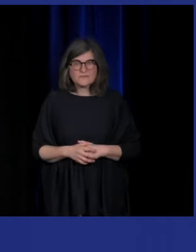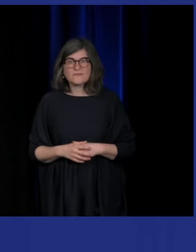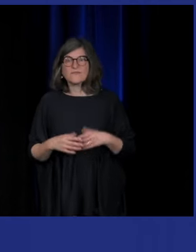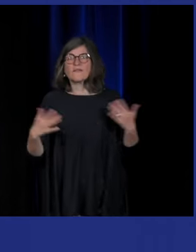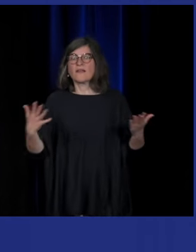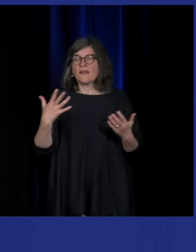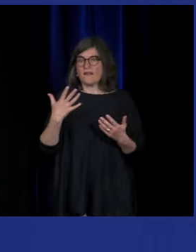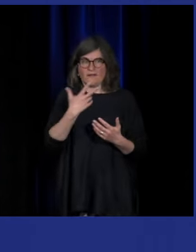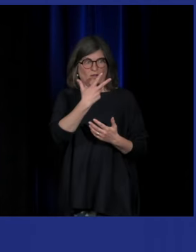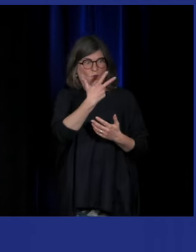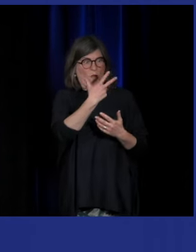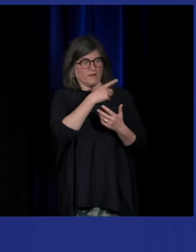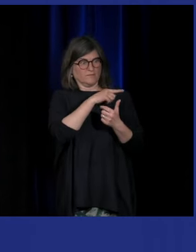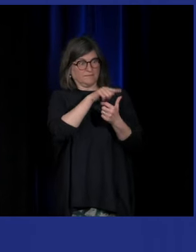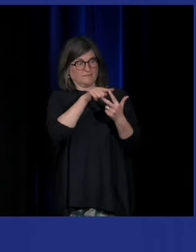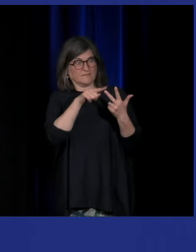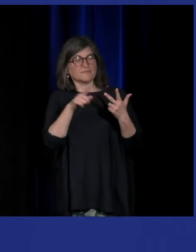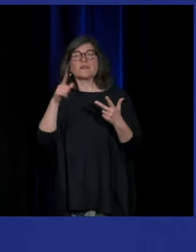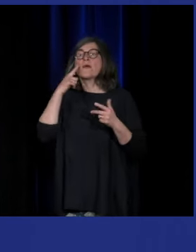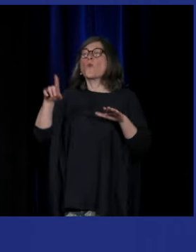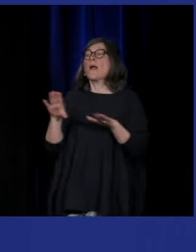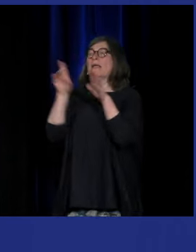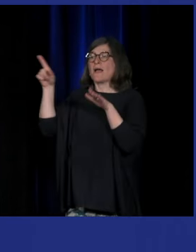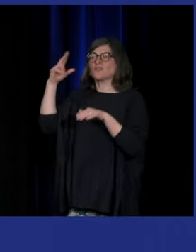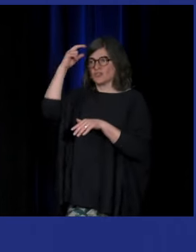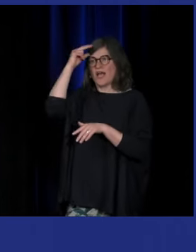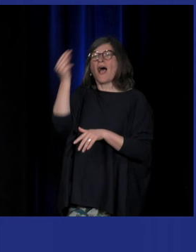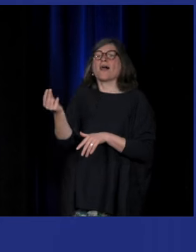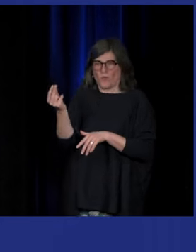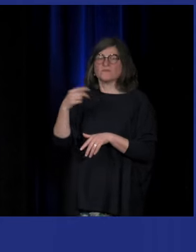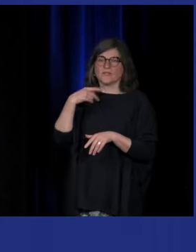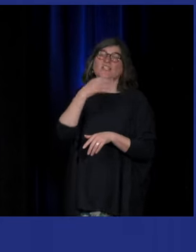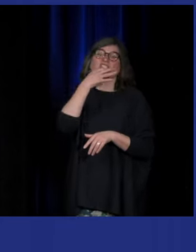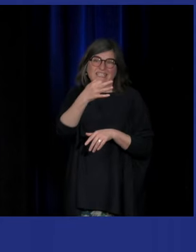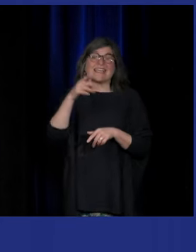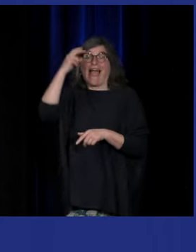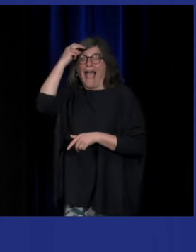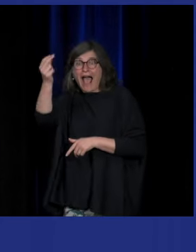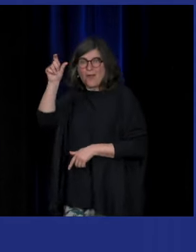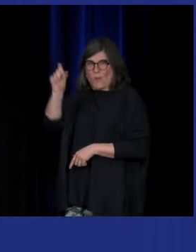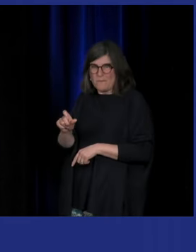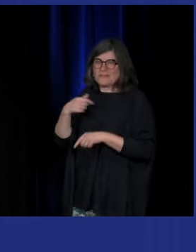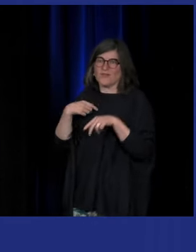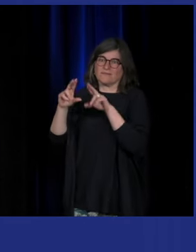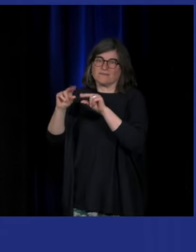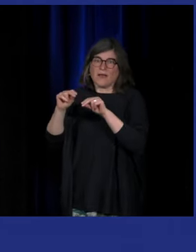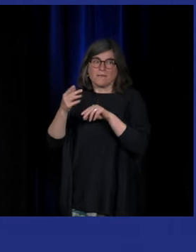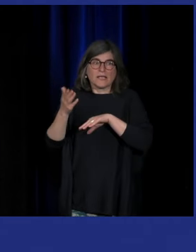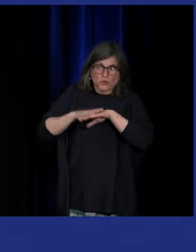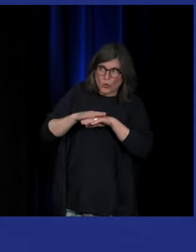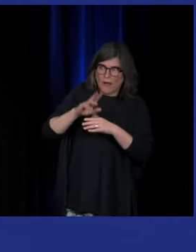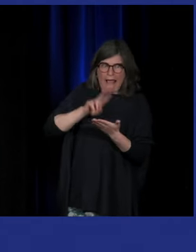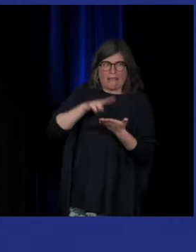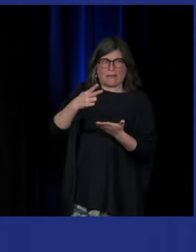les trois questions sur l'image d'Arnaud Ballard j'ai dit qu'on allait parler d'Arnaud Ballard mais je ne me permettrai pas de faire des